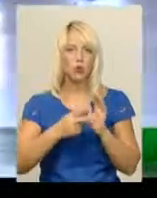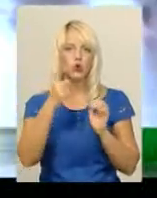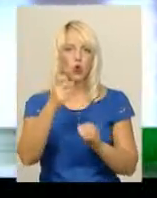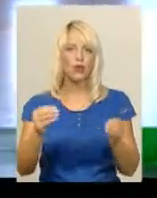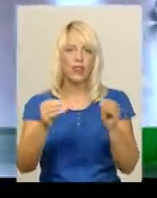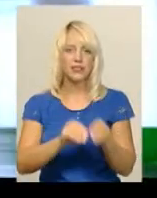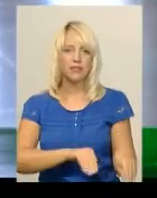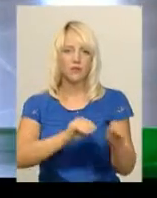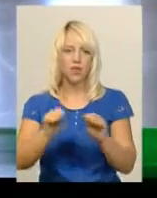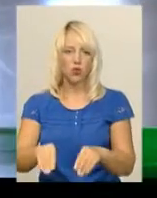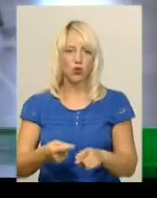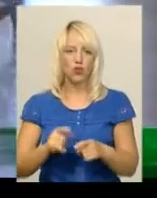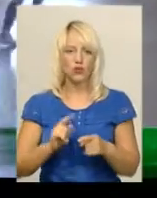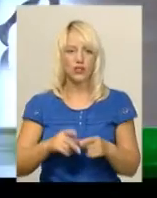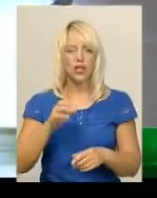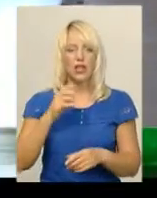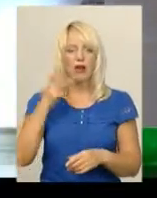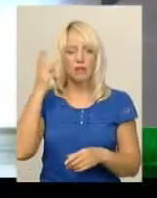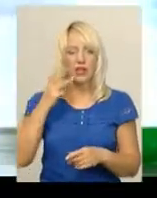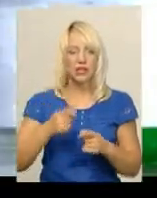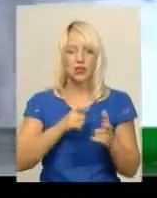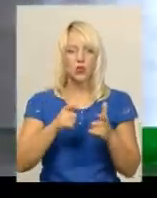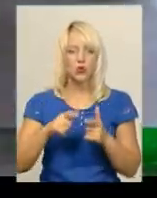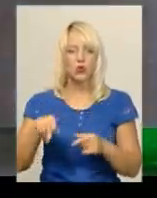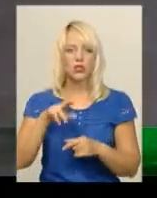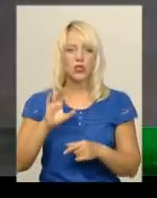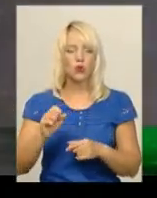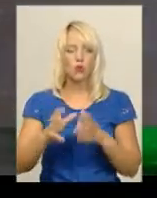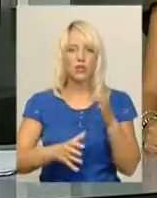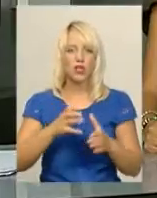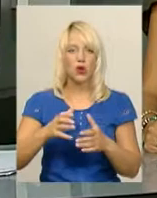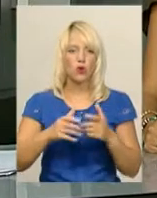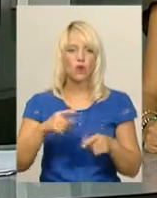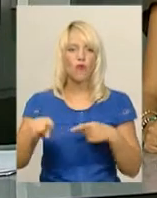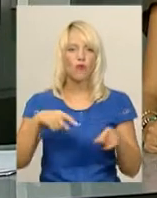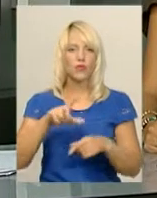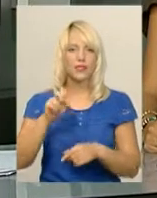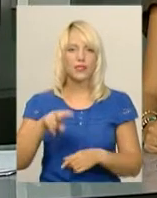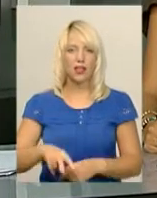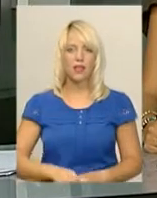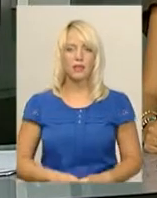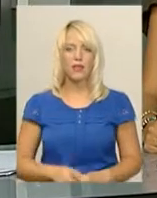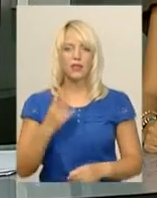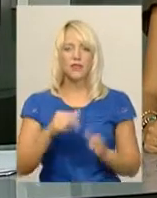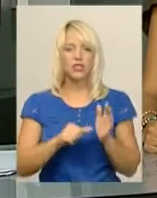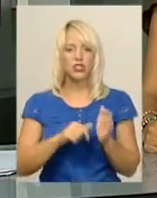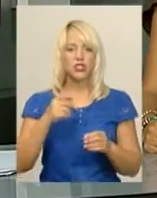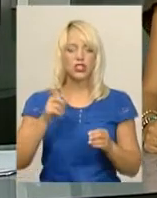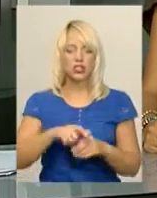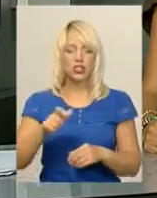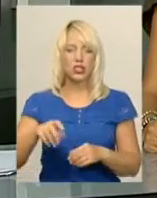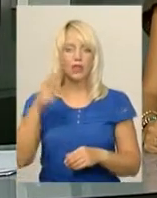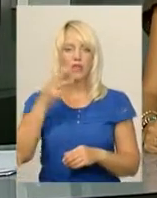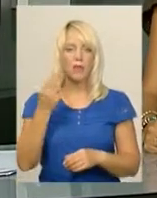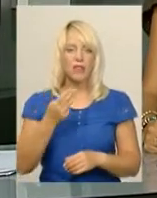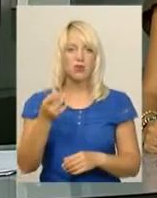Хмельницький «Сокіл» готується до міжнародного турніру з фудзалу у Білорусі. 26 жителів Шепетівського району,